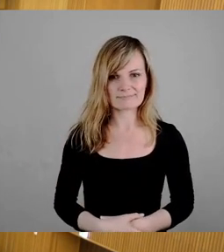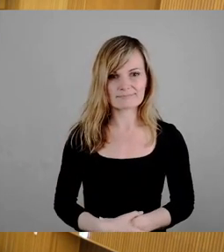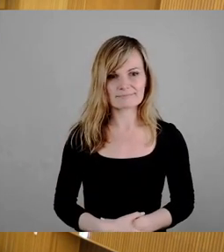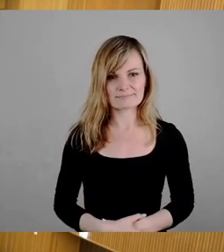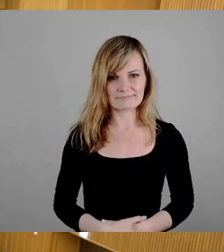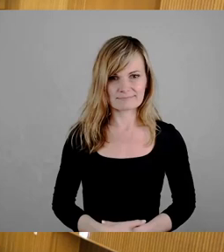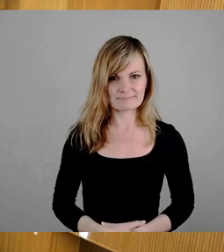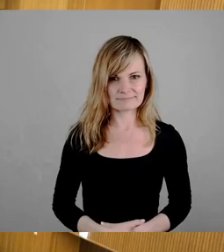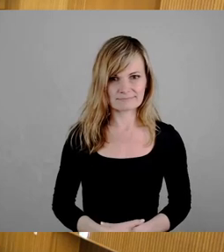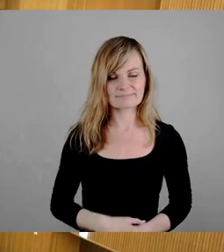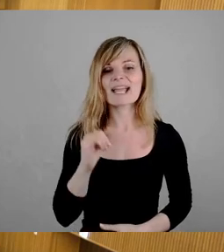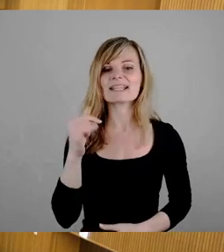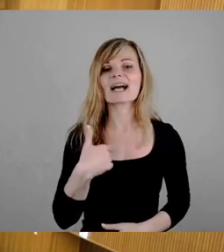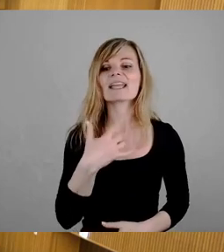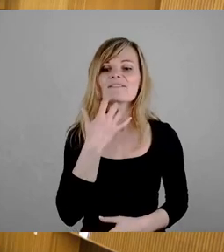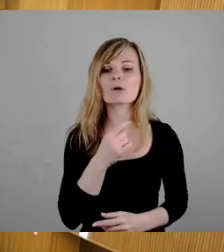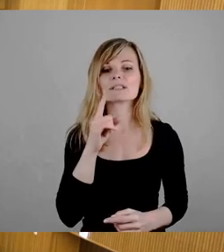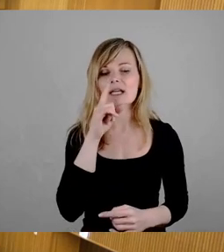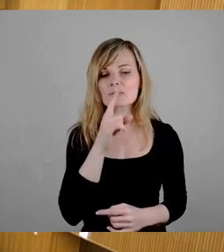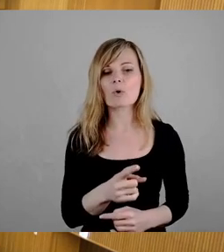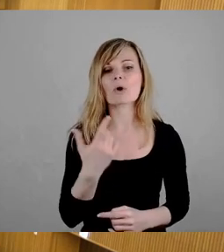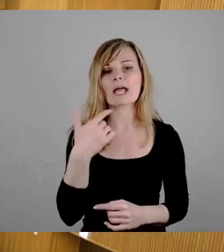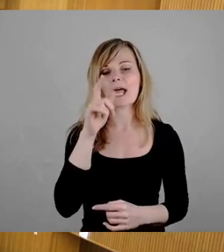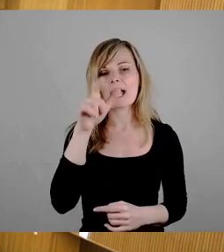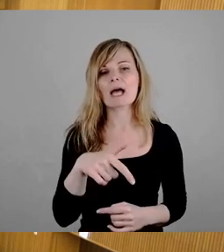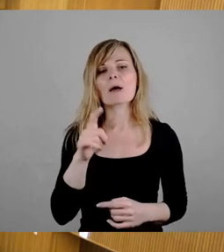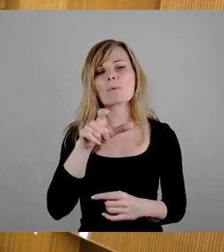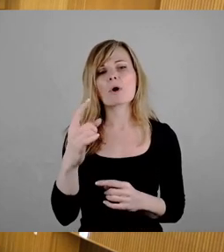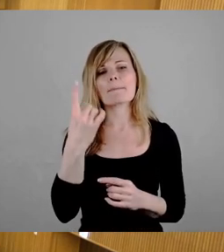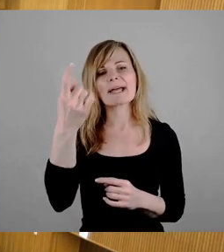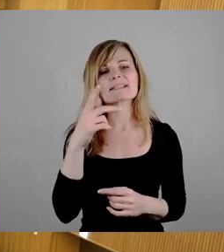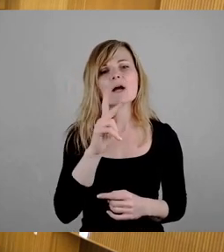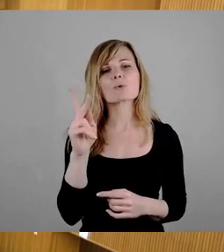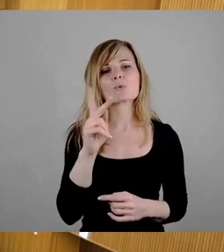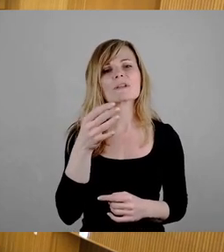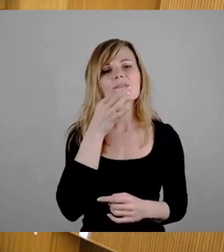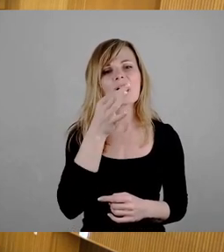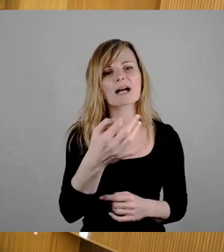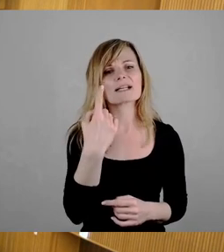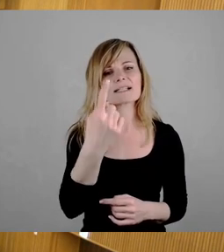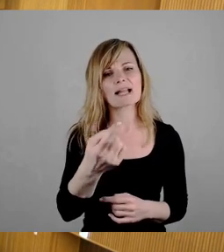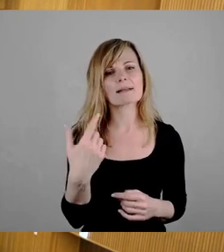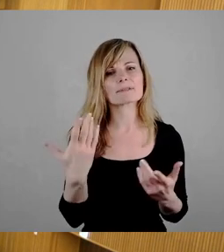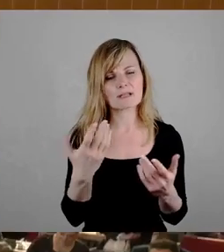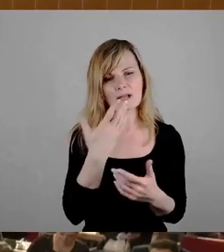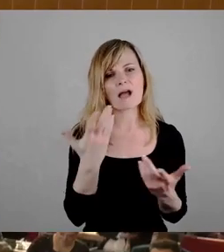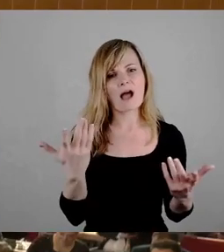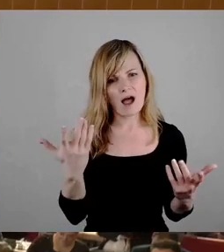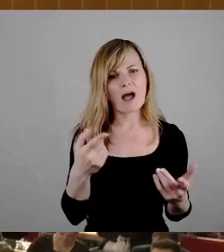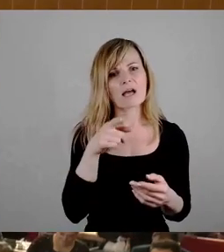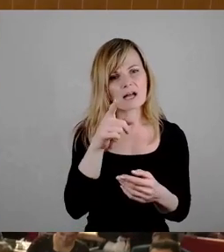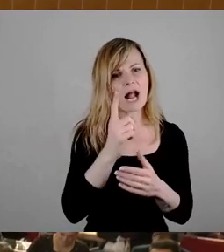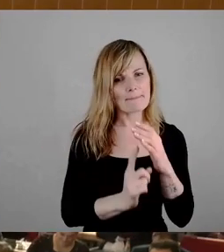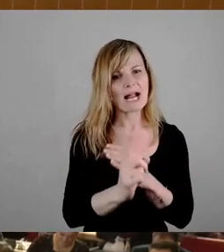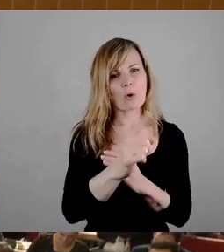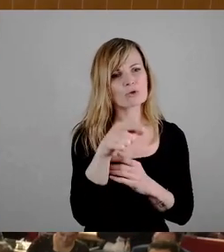Ja, ich wollte jetzt nur noch mal Herrn Bürgermeister Kühn fragen, der jetzt als Soziologe geoutet wurde, ob seine Verwaltung